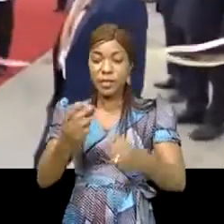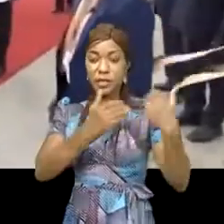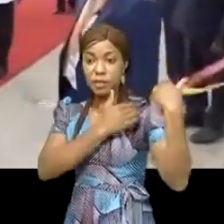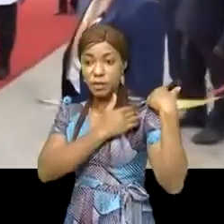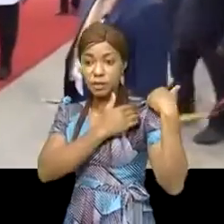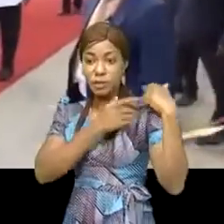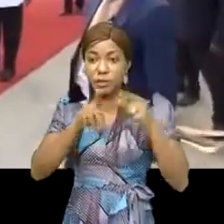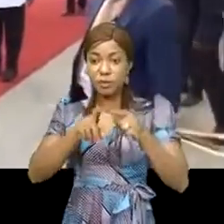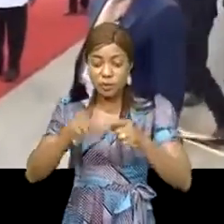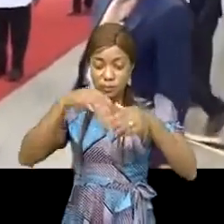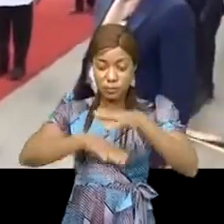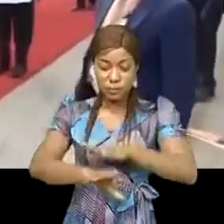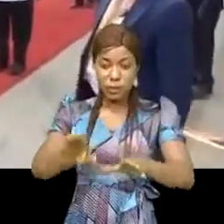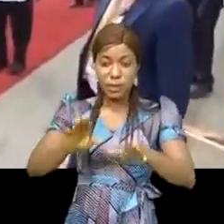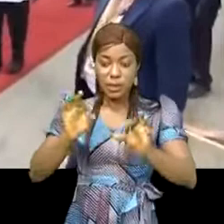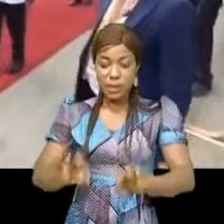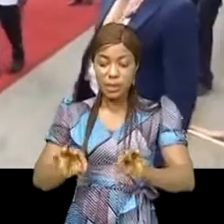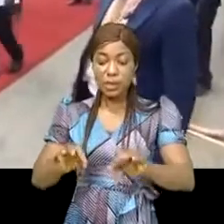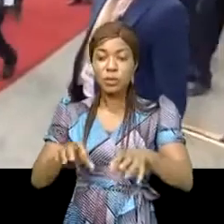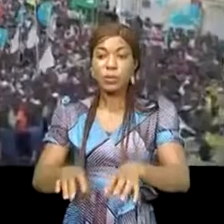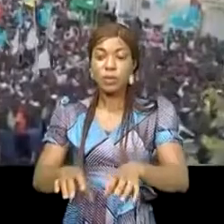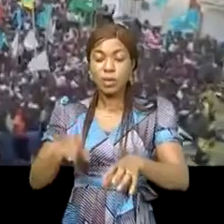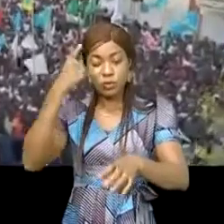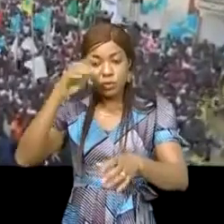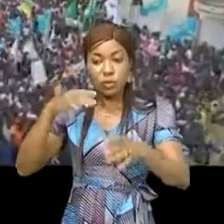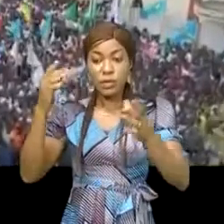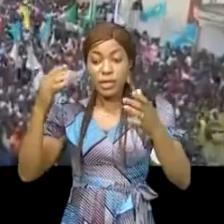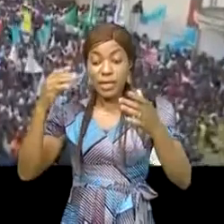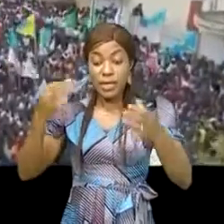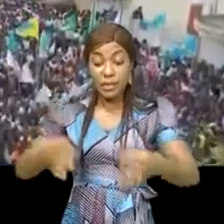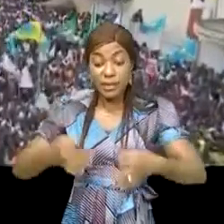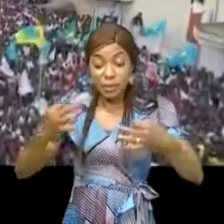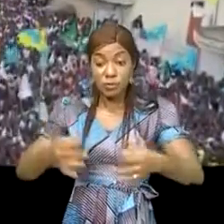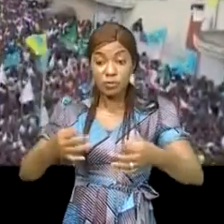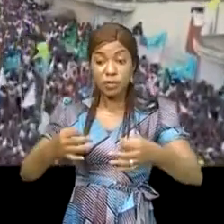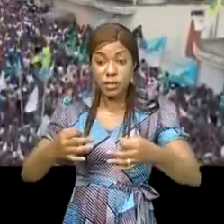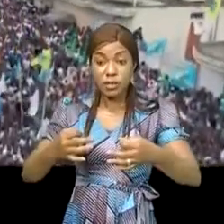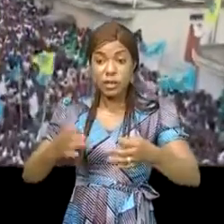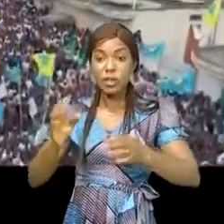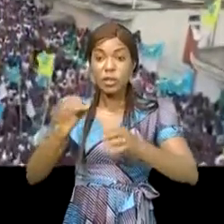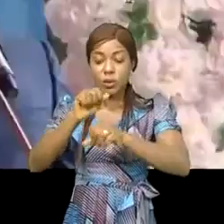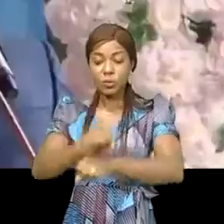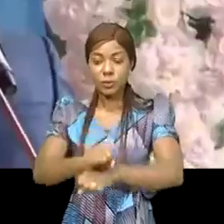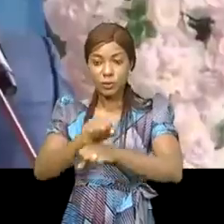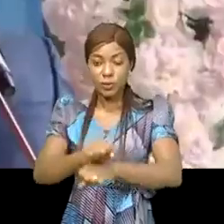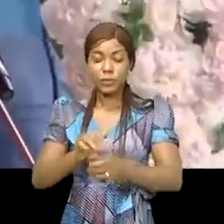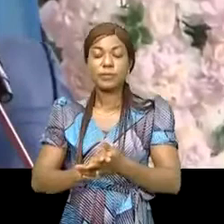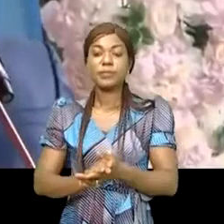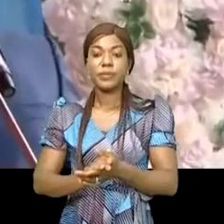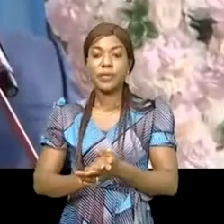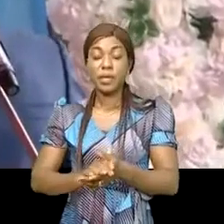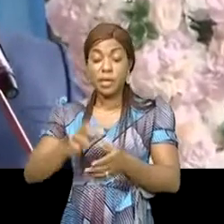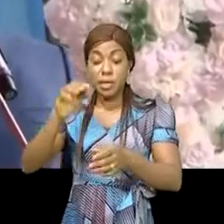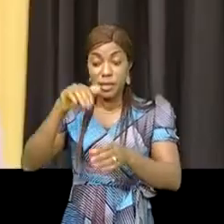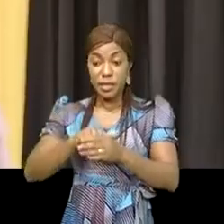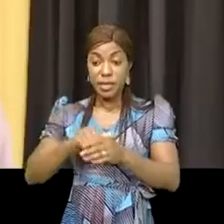entrés en terre congolaise pour une cérémonie similaire. À Kassindi, le président Félix-Antoine Tchiske-Chilombo et